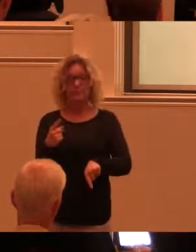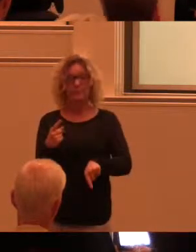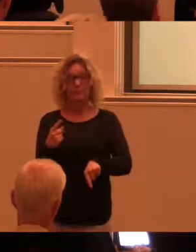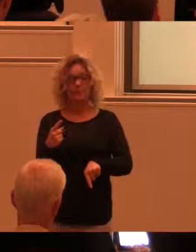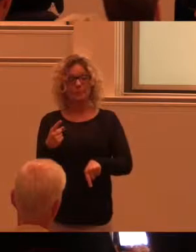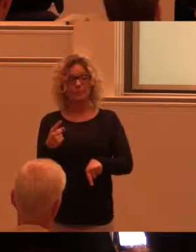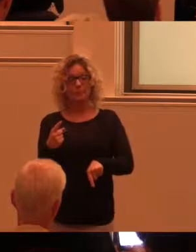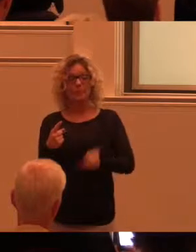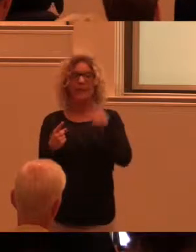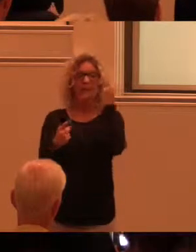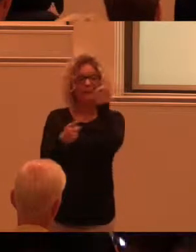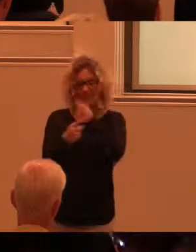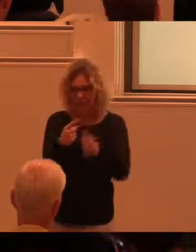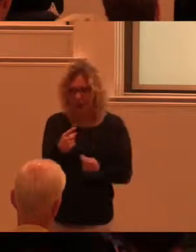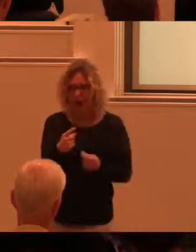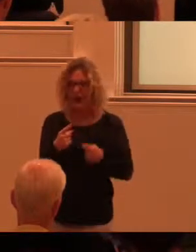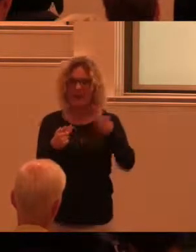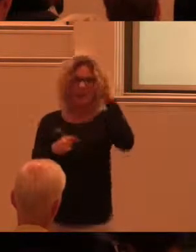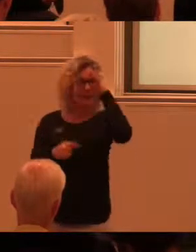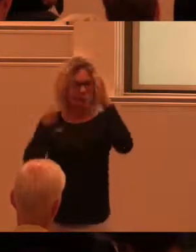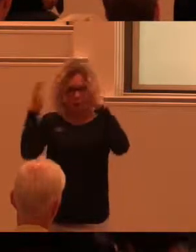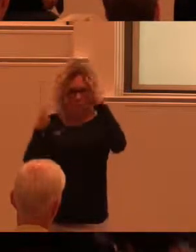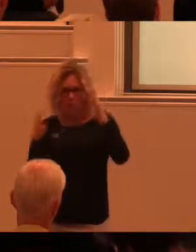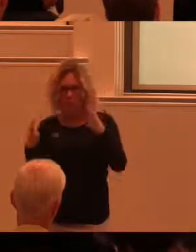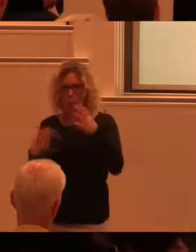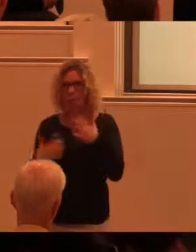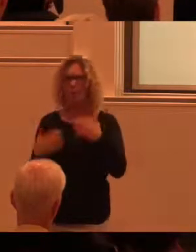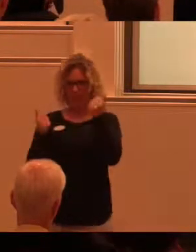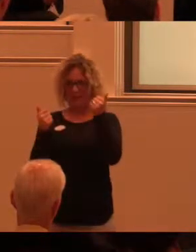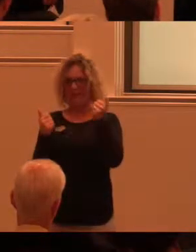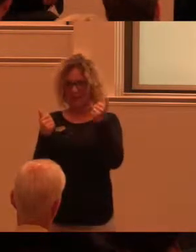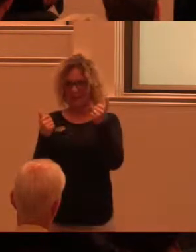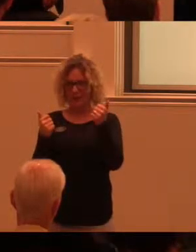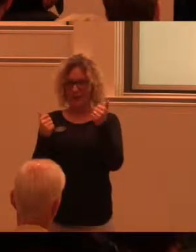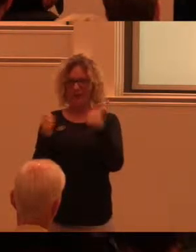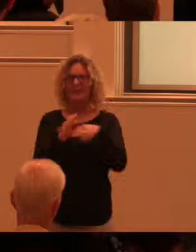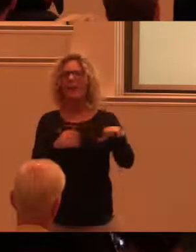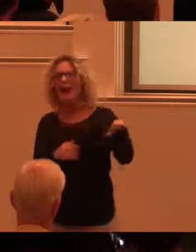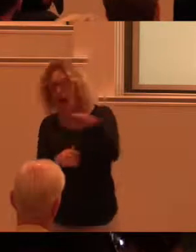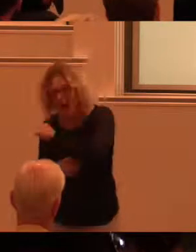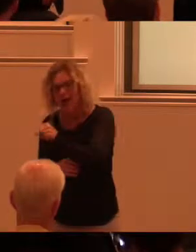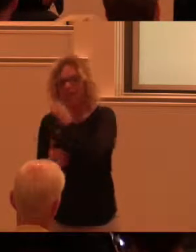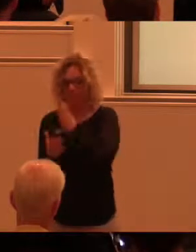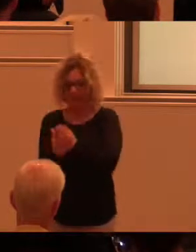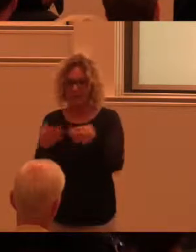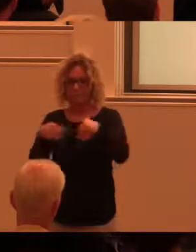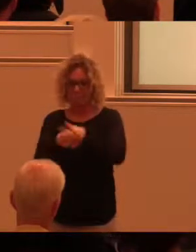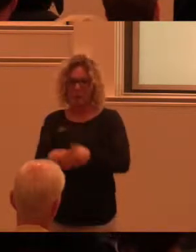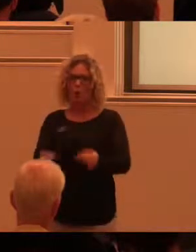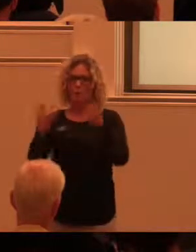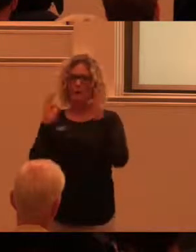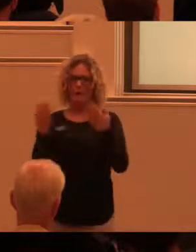design, innovation och förbättring för allas rätt till det offentliga rummet.